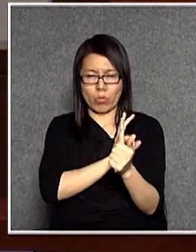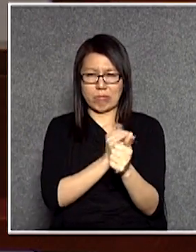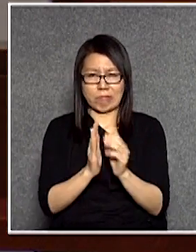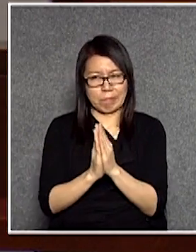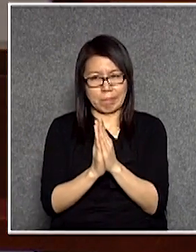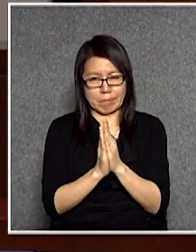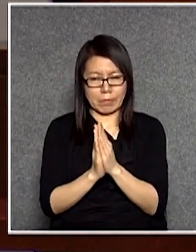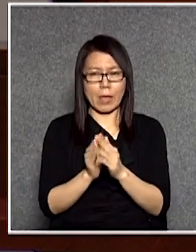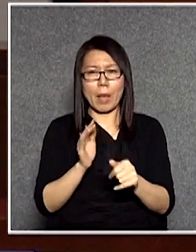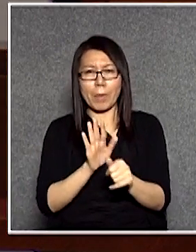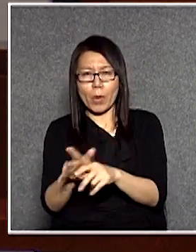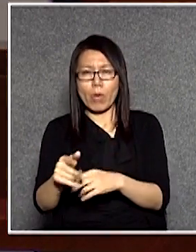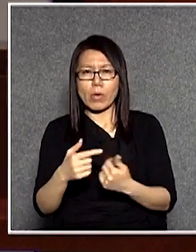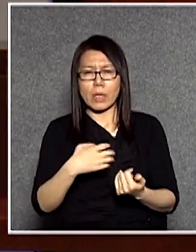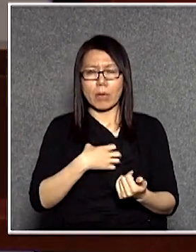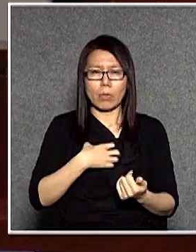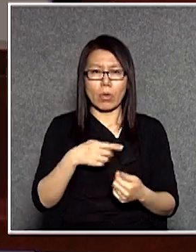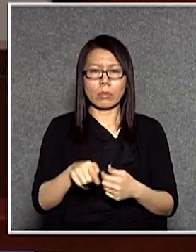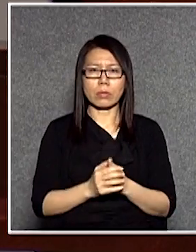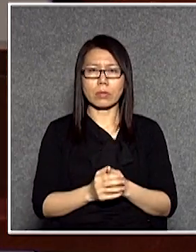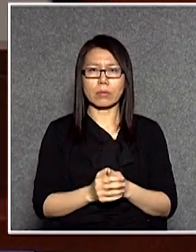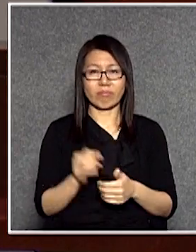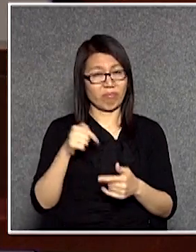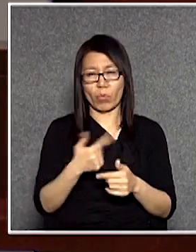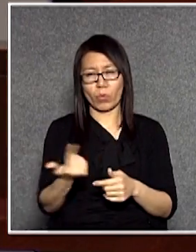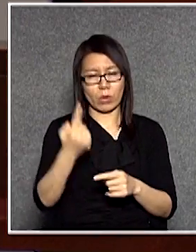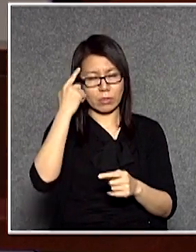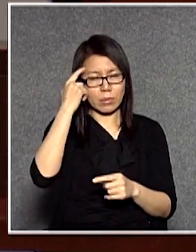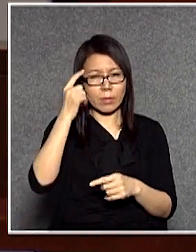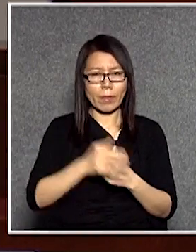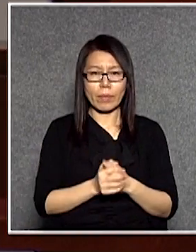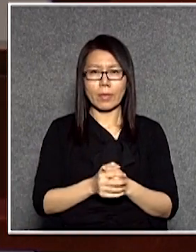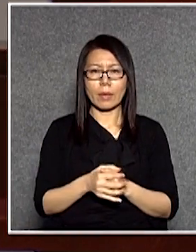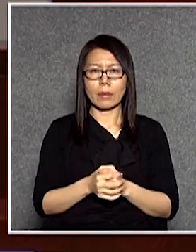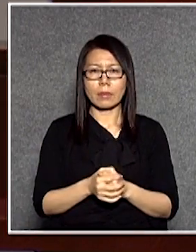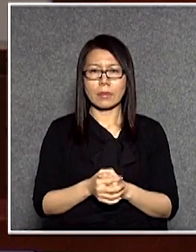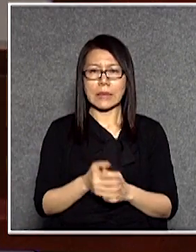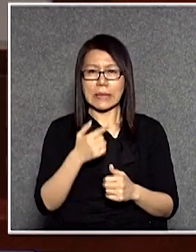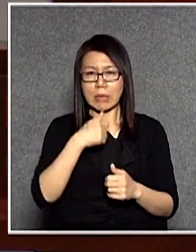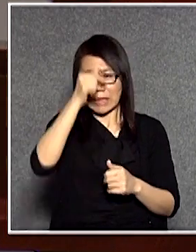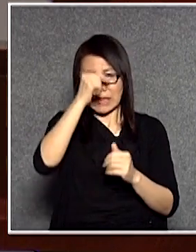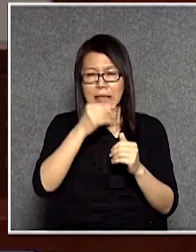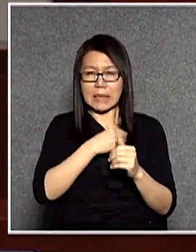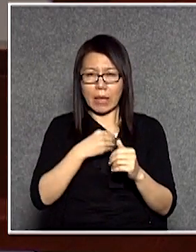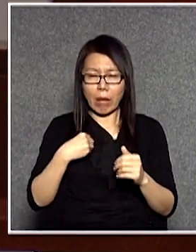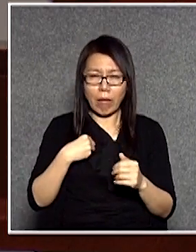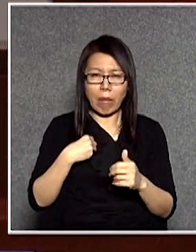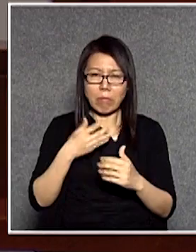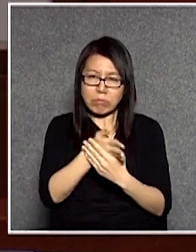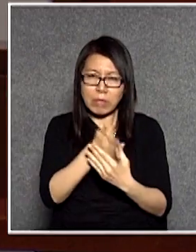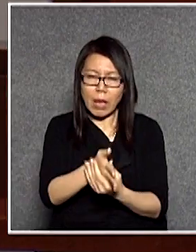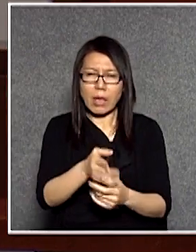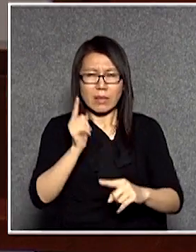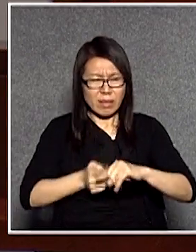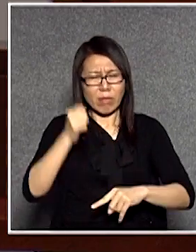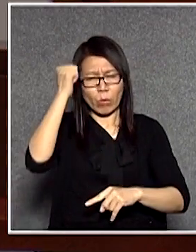的印象已經是深入人心你要教一些醫生梁家流不在這真的很難